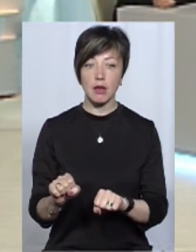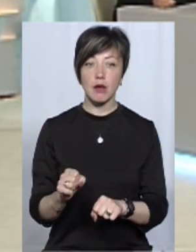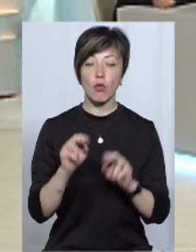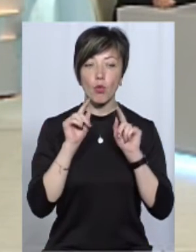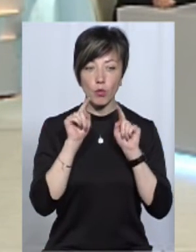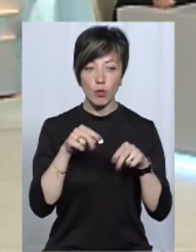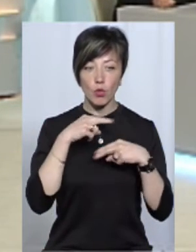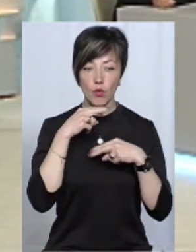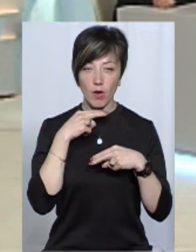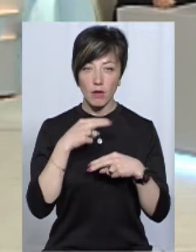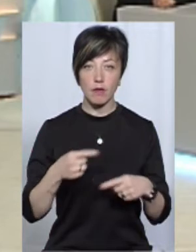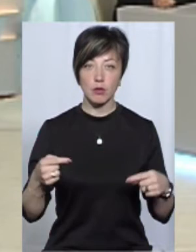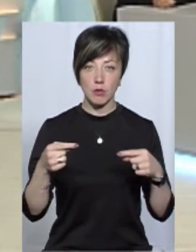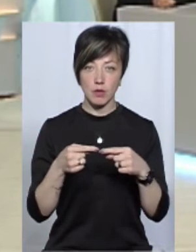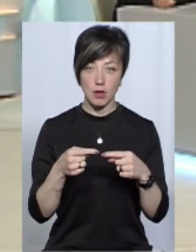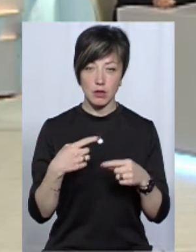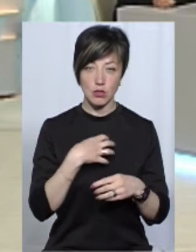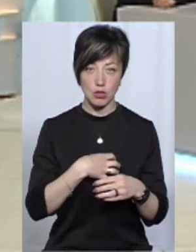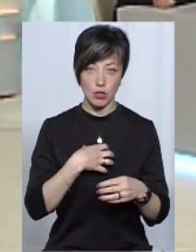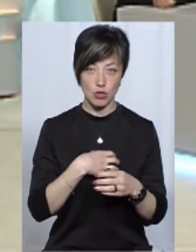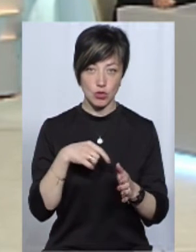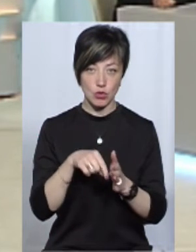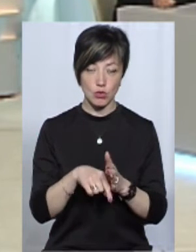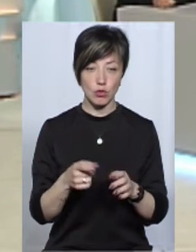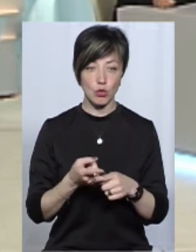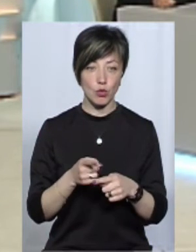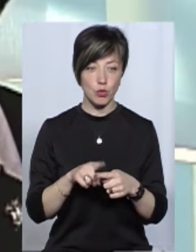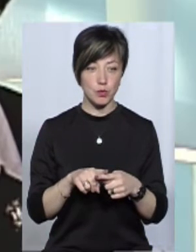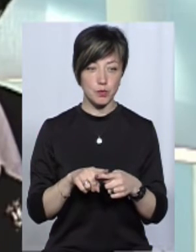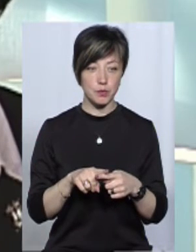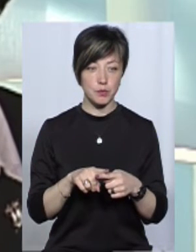прийляється увага, яка відповідає її значістю. Тому